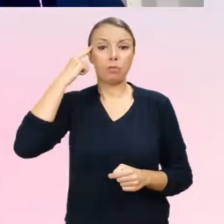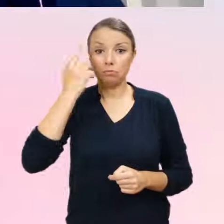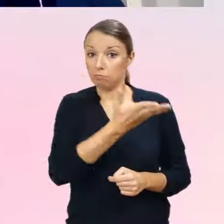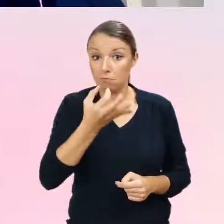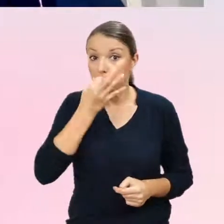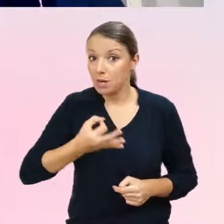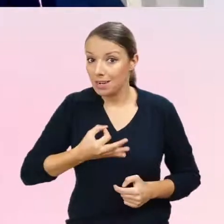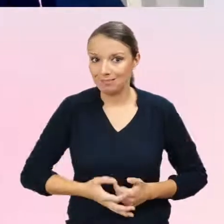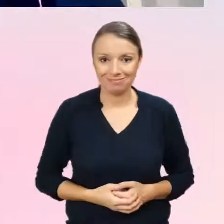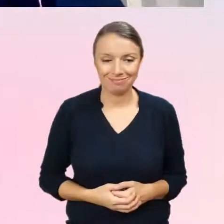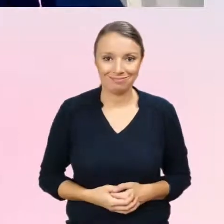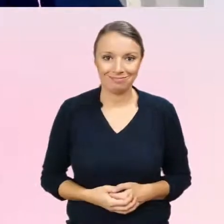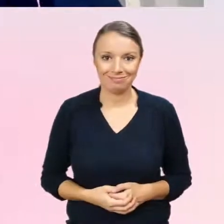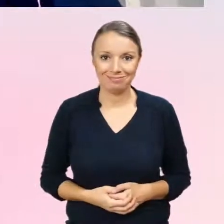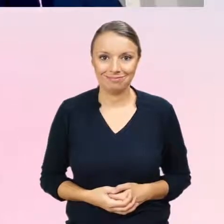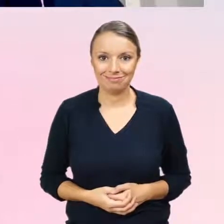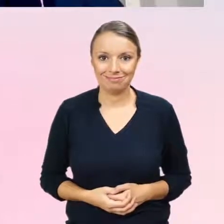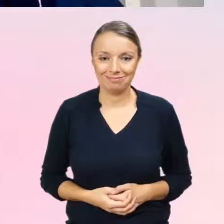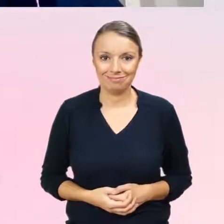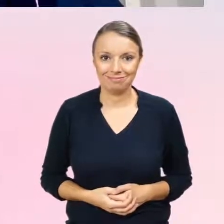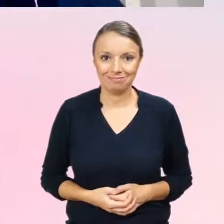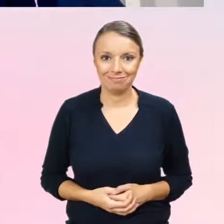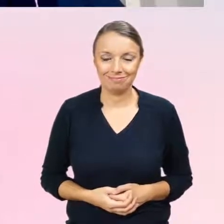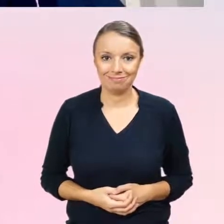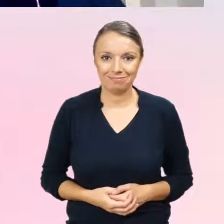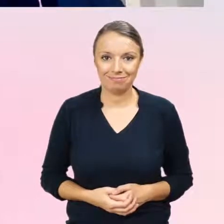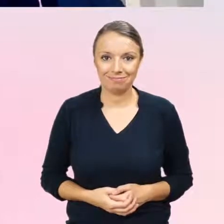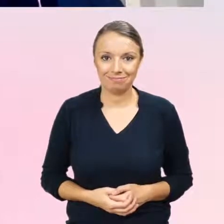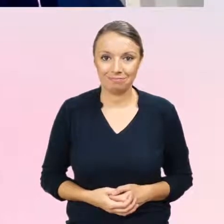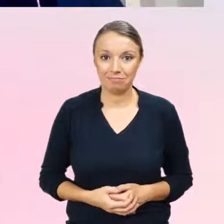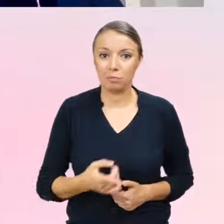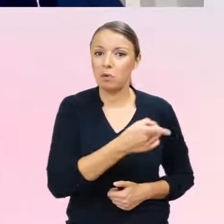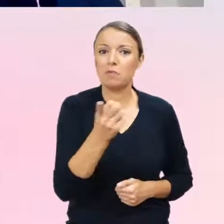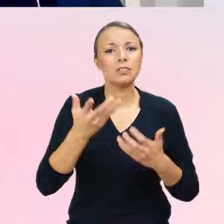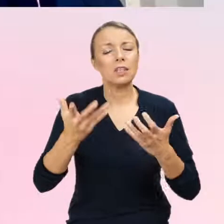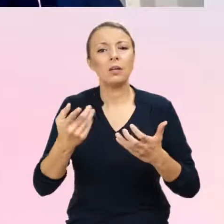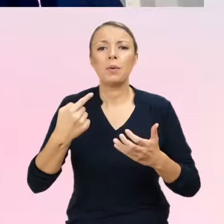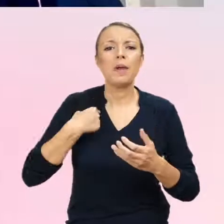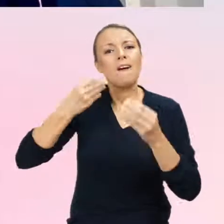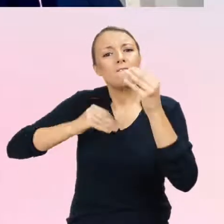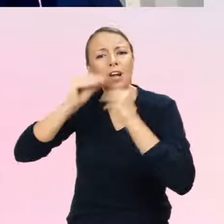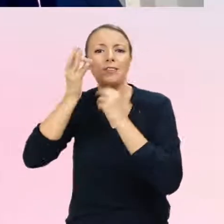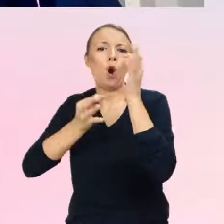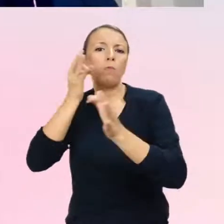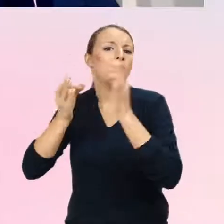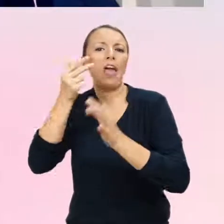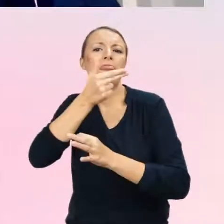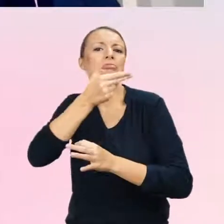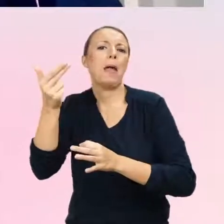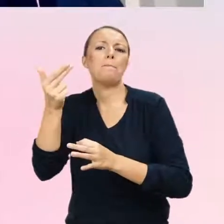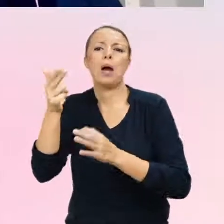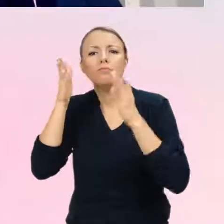Czy jakieś, czy na coś mam bardziej zwracać uwagę, czy Państwo po prostu